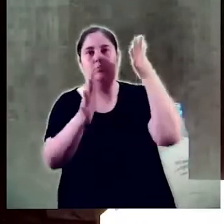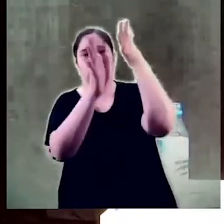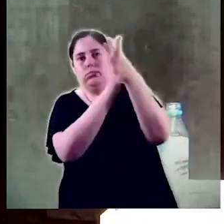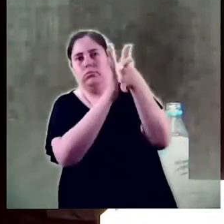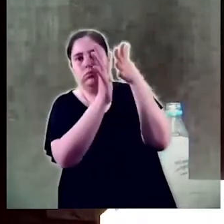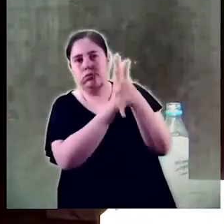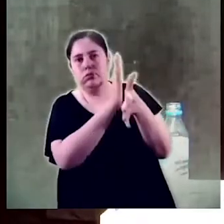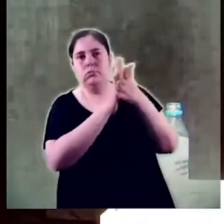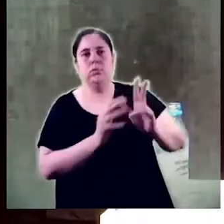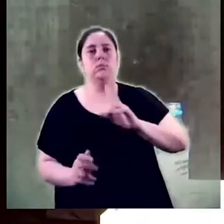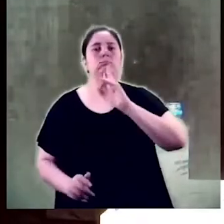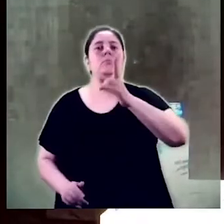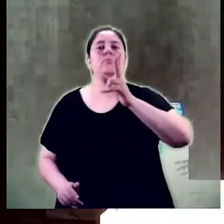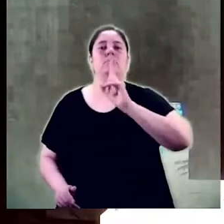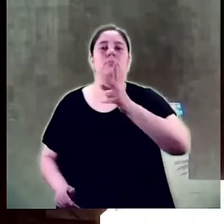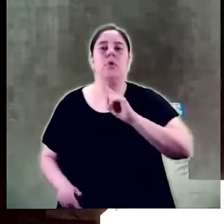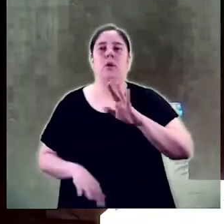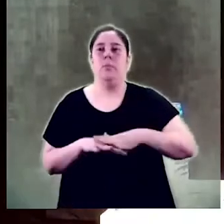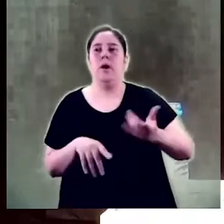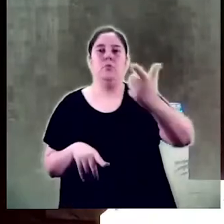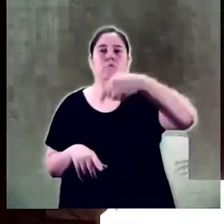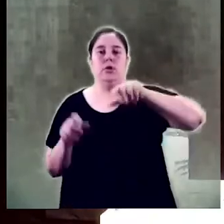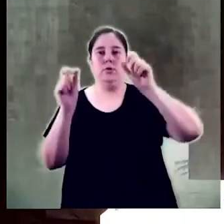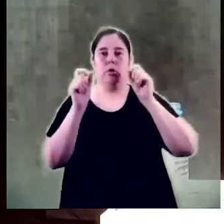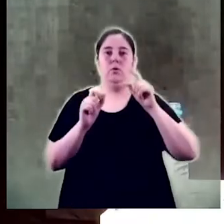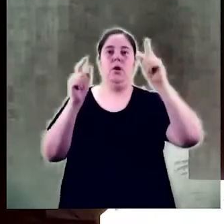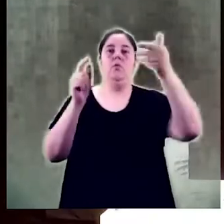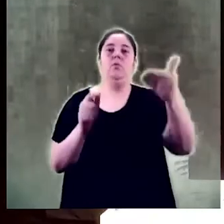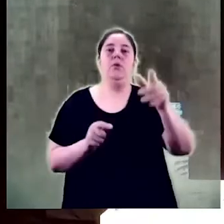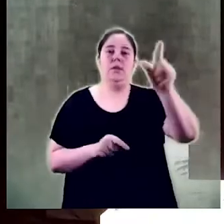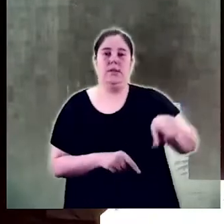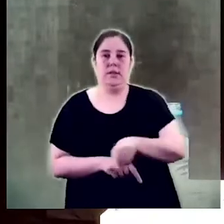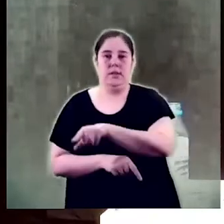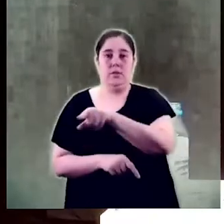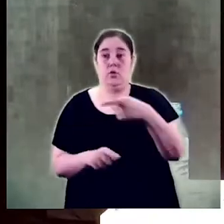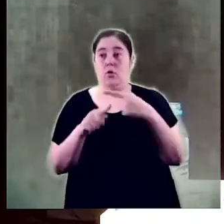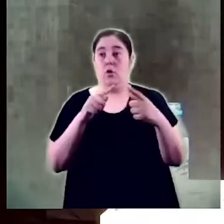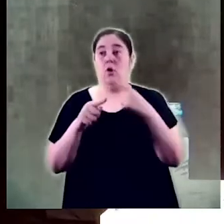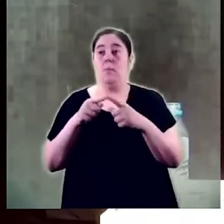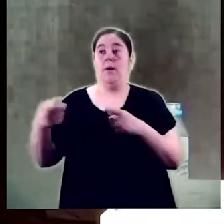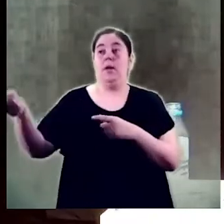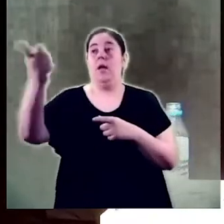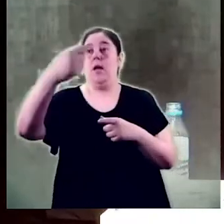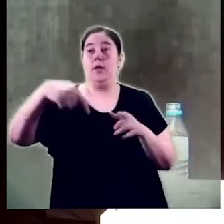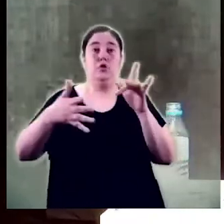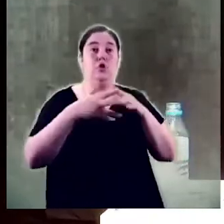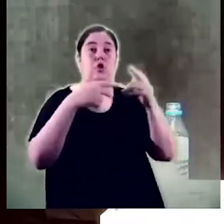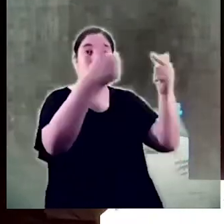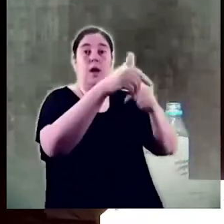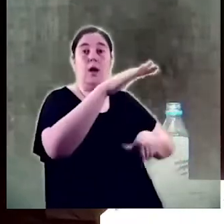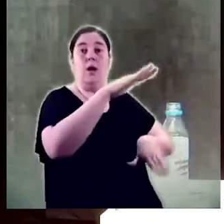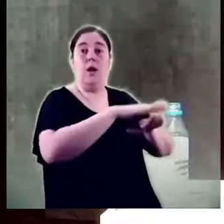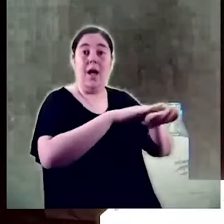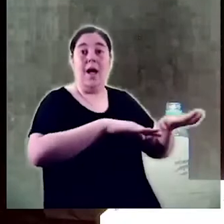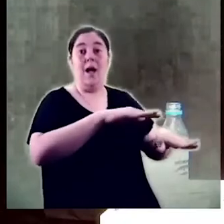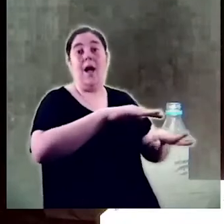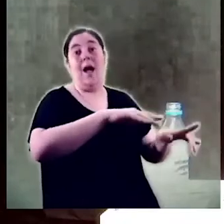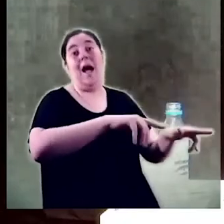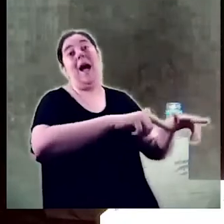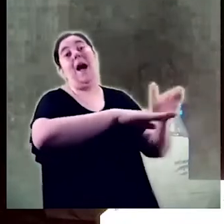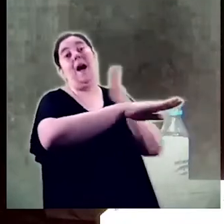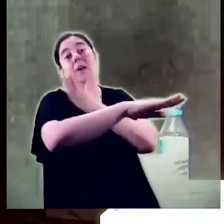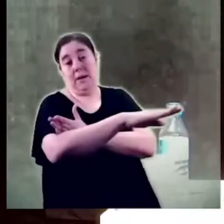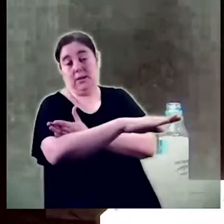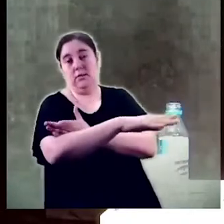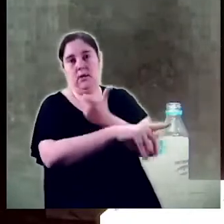també un termòmetre per mesurar aquesta possible importància ja des de la demanda professional prèvia a la graduació de la primera